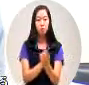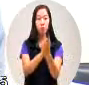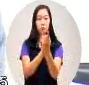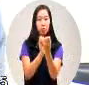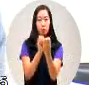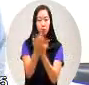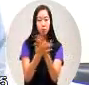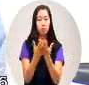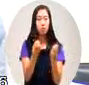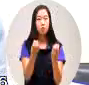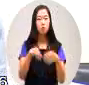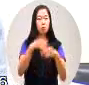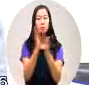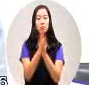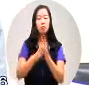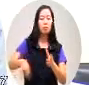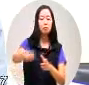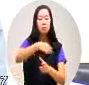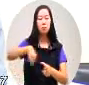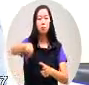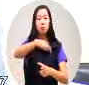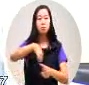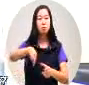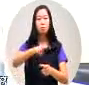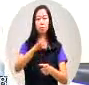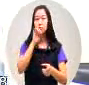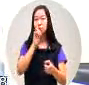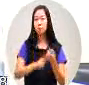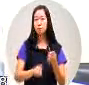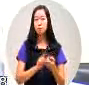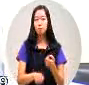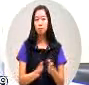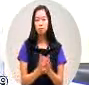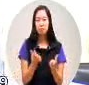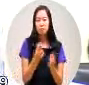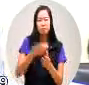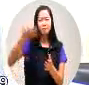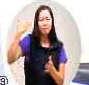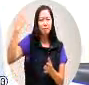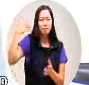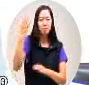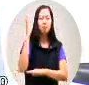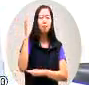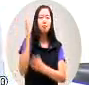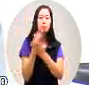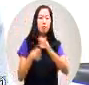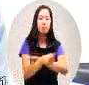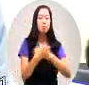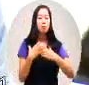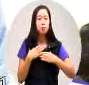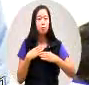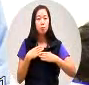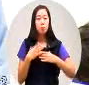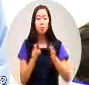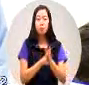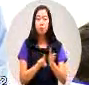就这么画圈圈好像满清政府一样啊入关刚入关